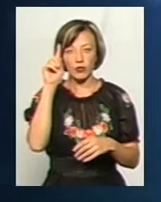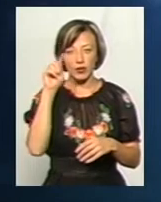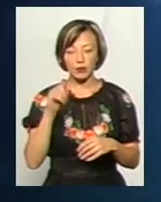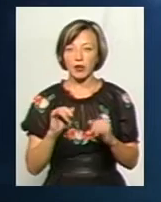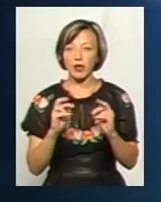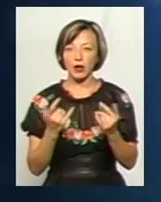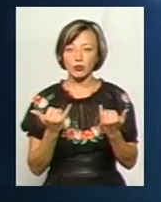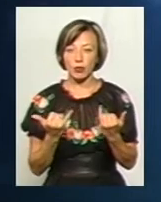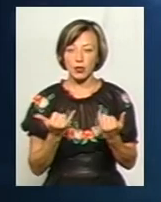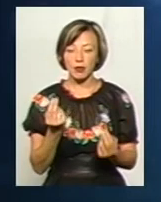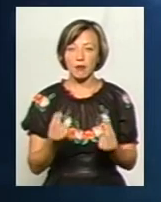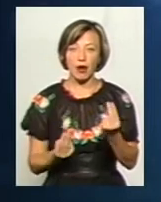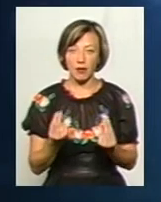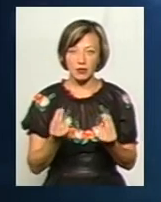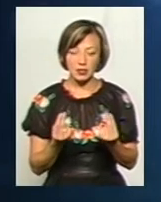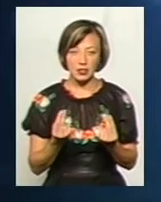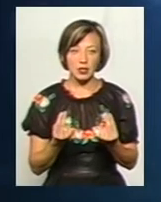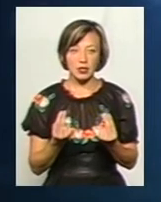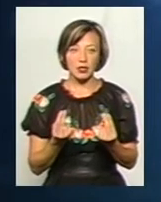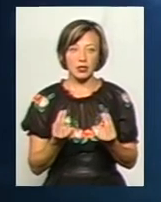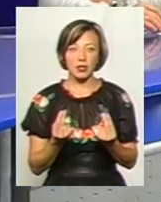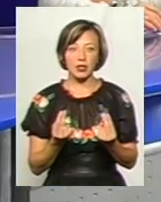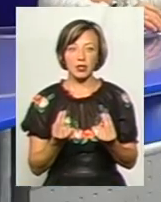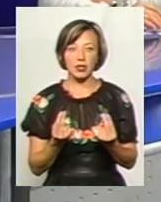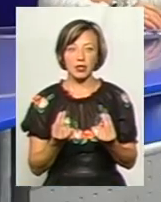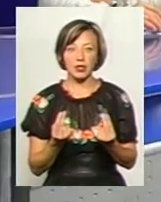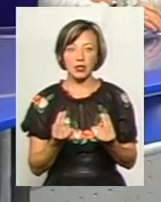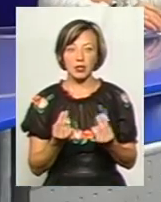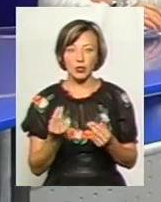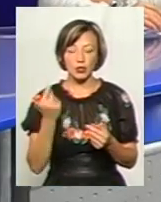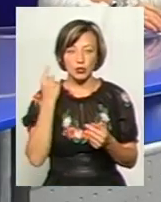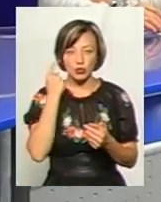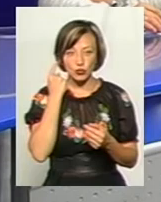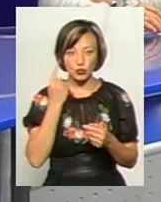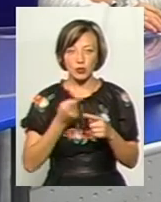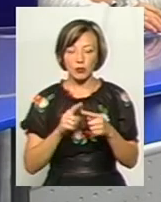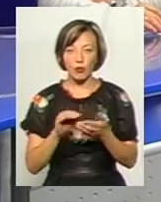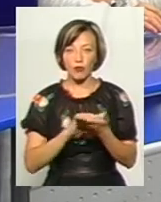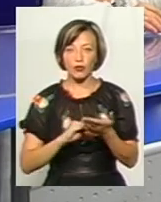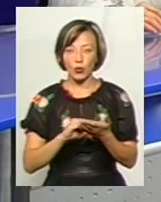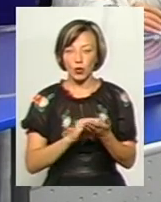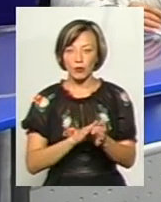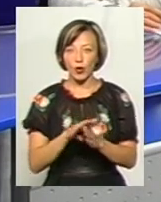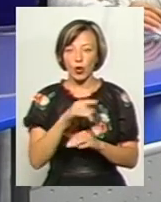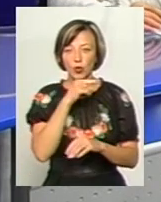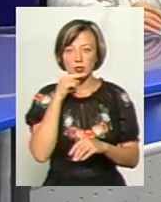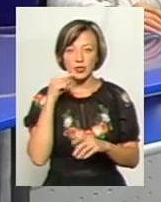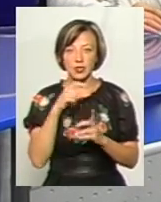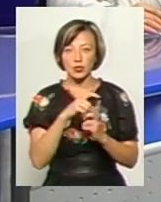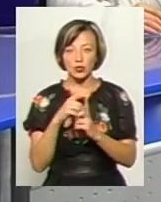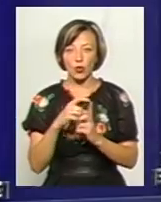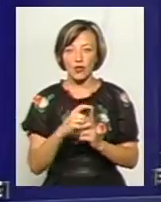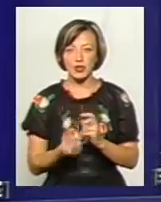я чую, вони бавляться, я педагог і філолог, і я чую, вони граються і повторюють абсолютно російські слова.